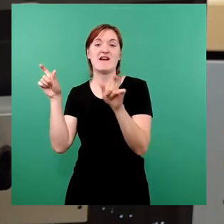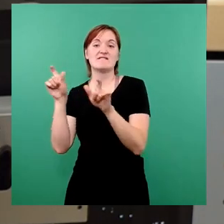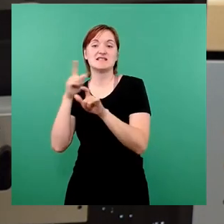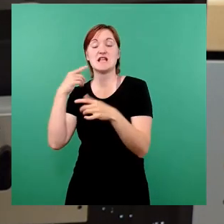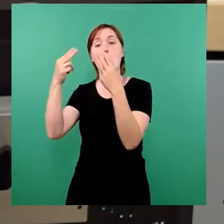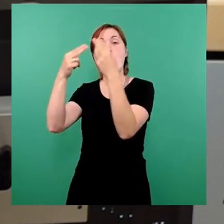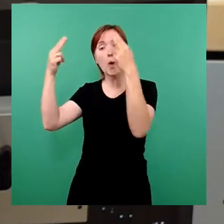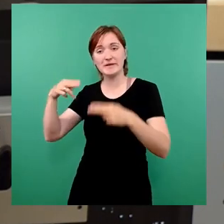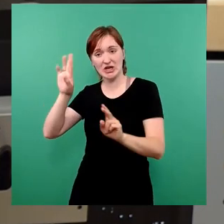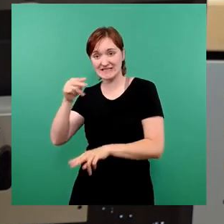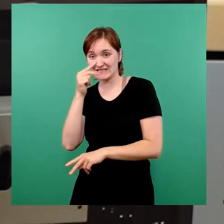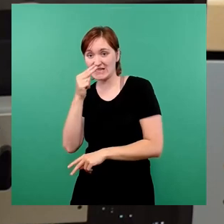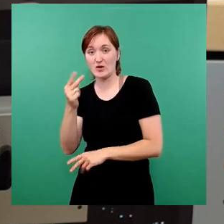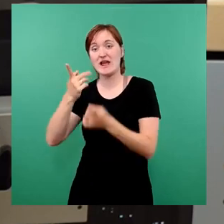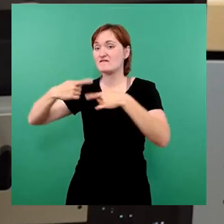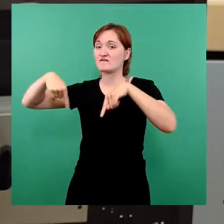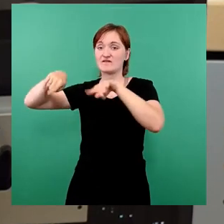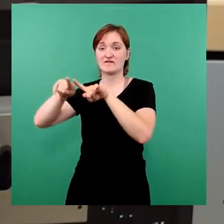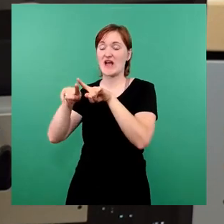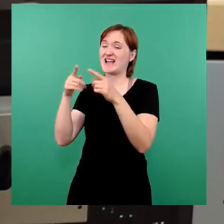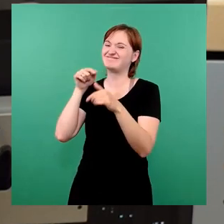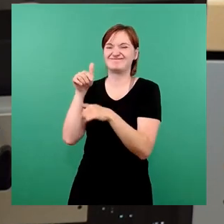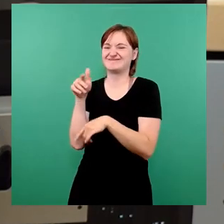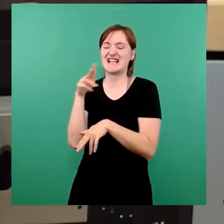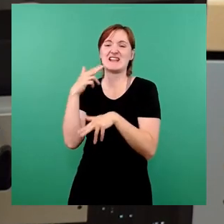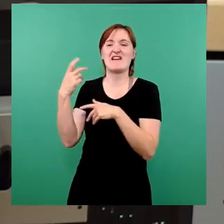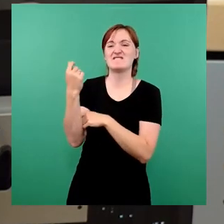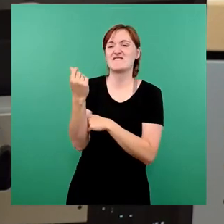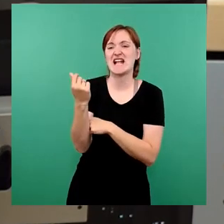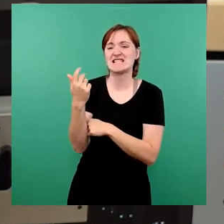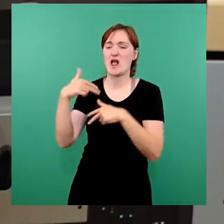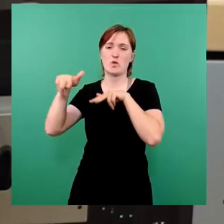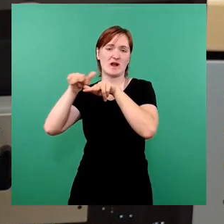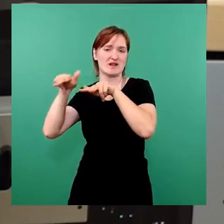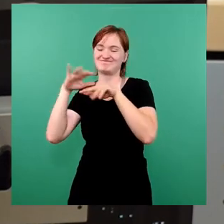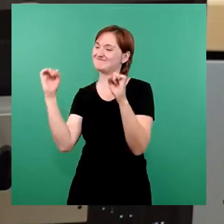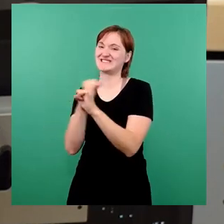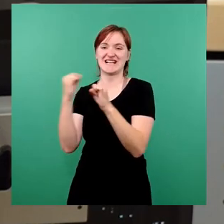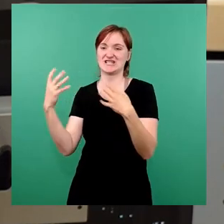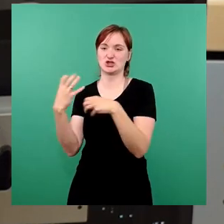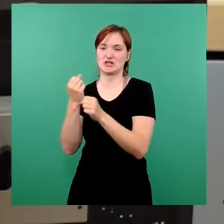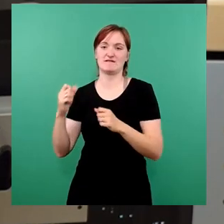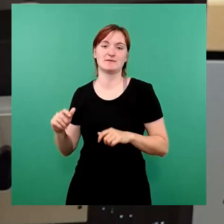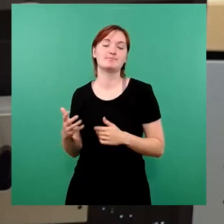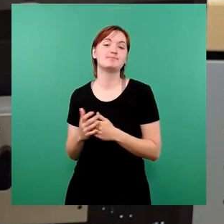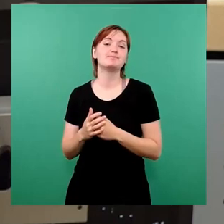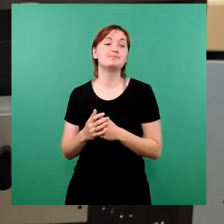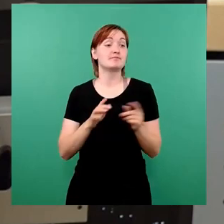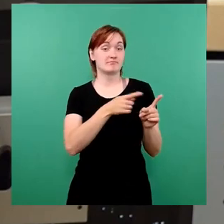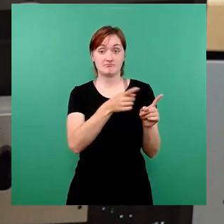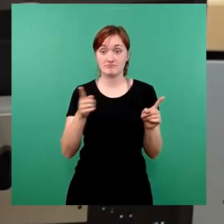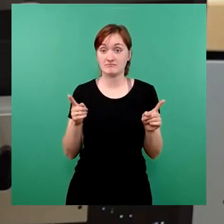das Eingeständnis des Vereins finanziell und organisatorisch nicht mehr in der Lage zu sein, das Fest zu stemmen. Bei allen drei Festen gab es